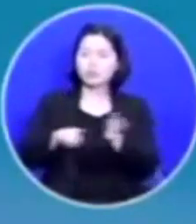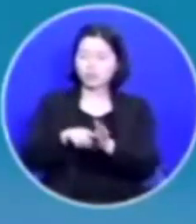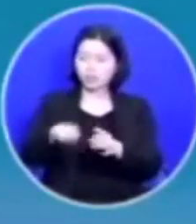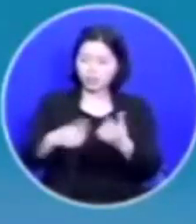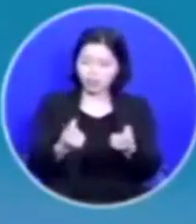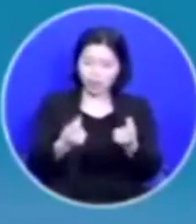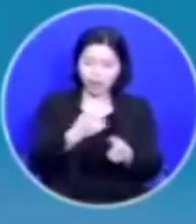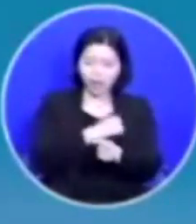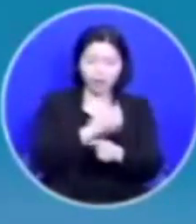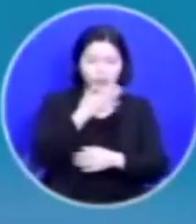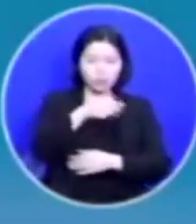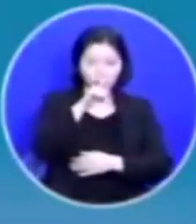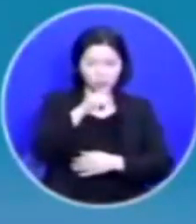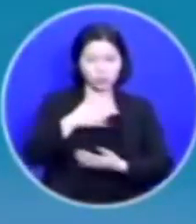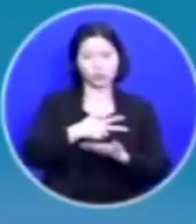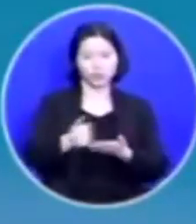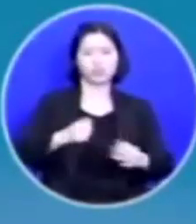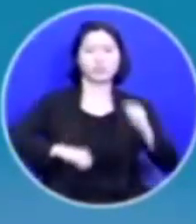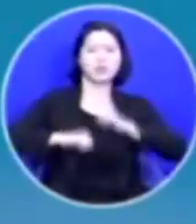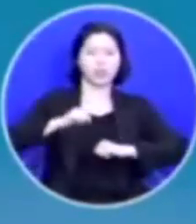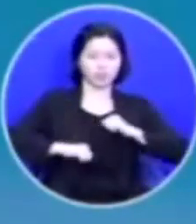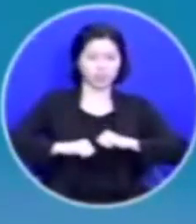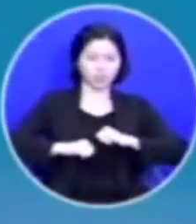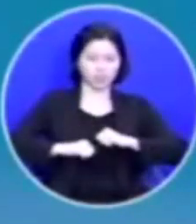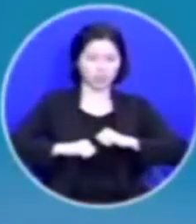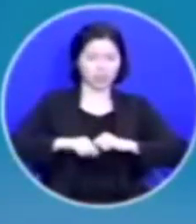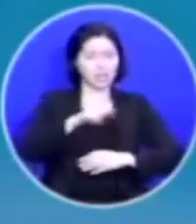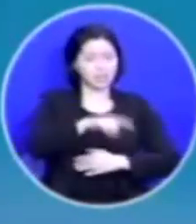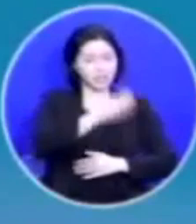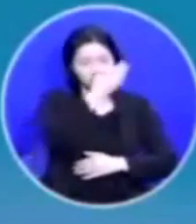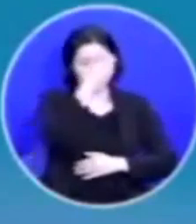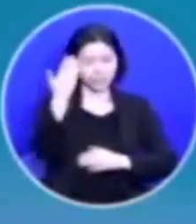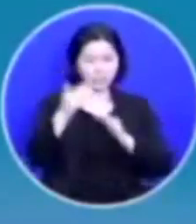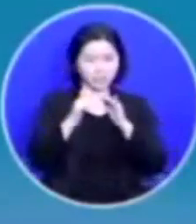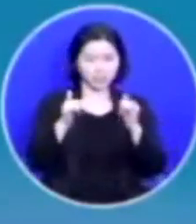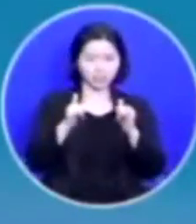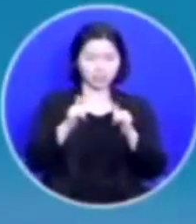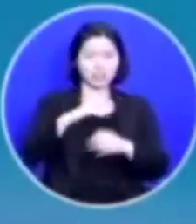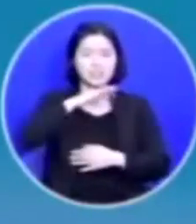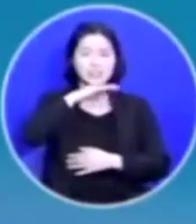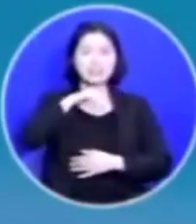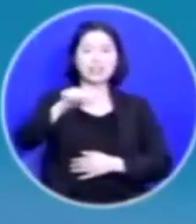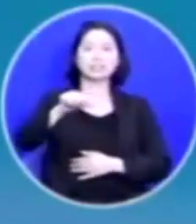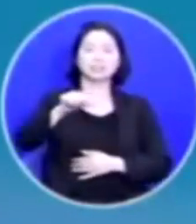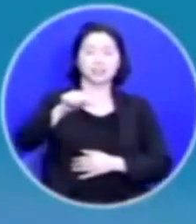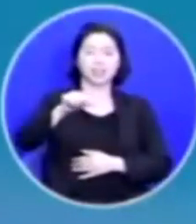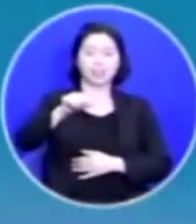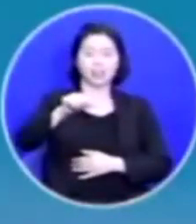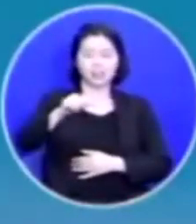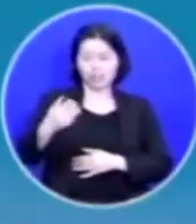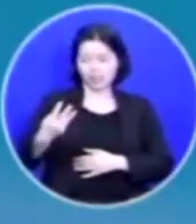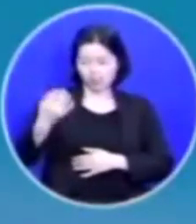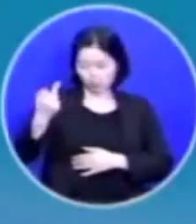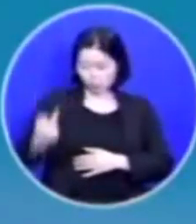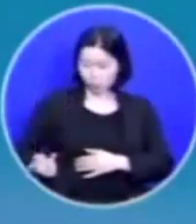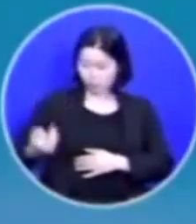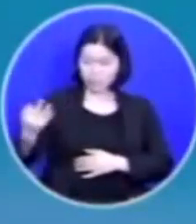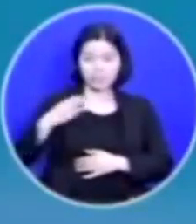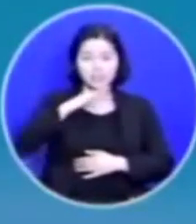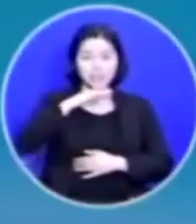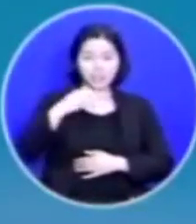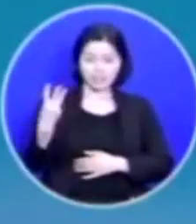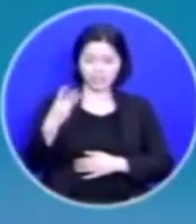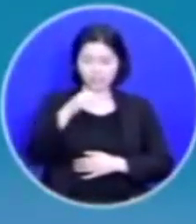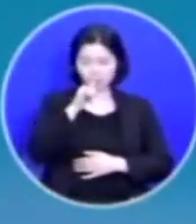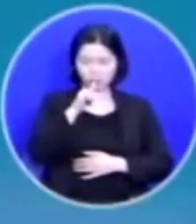주님의 역사죠 그 청년이 5살 때입니다 3살 된 동생이 있는데 어머님이